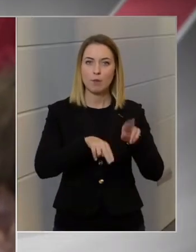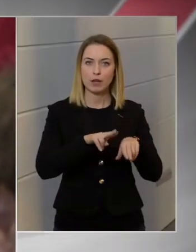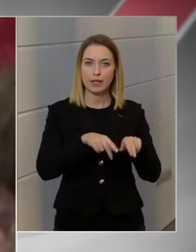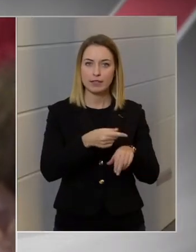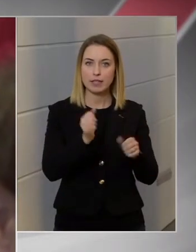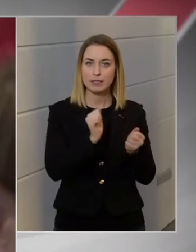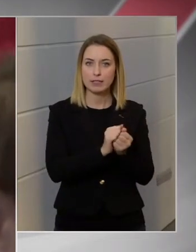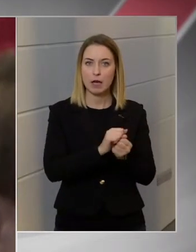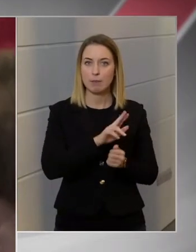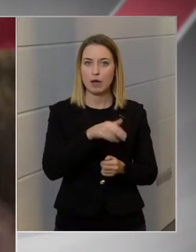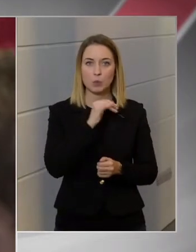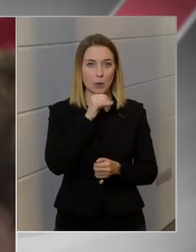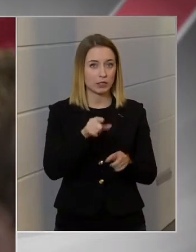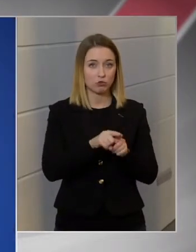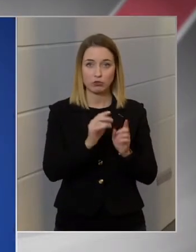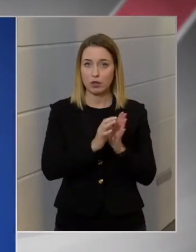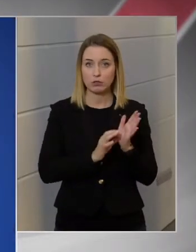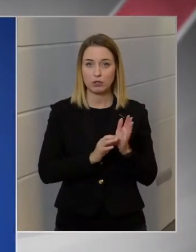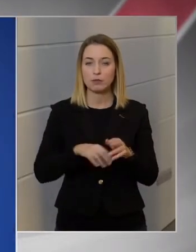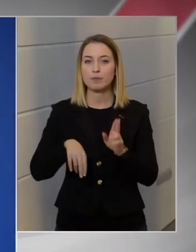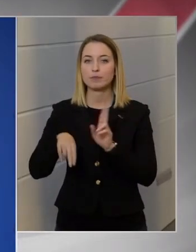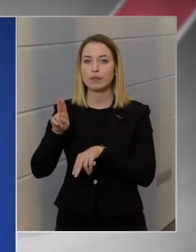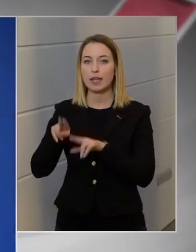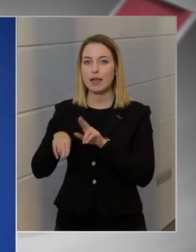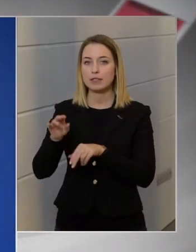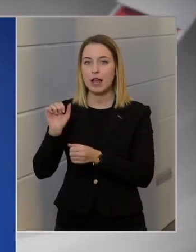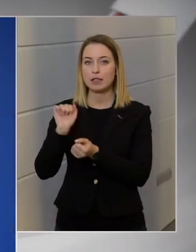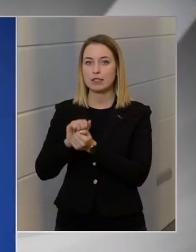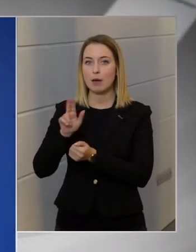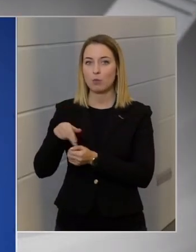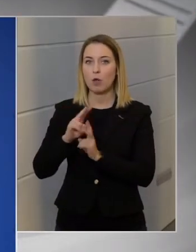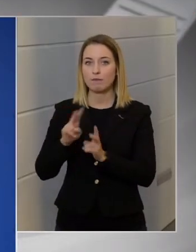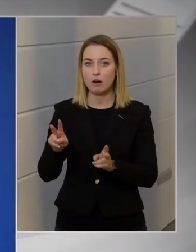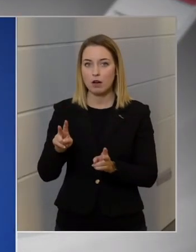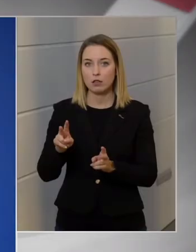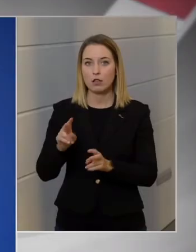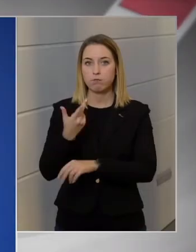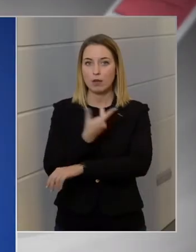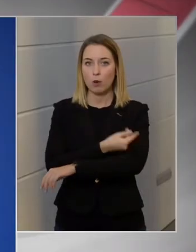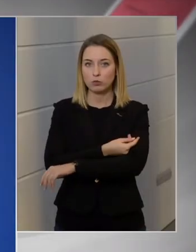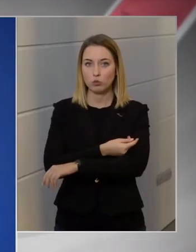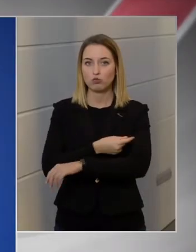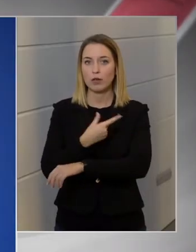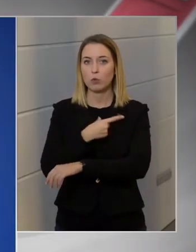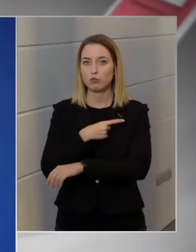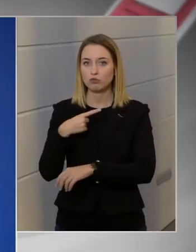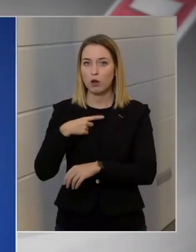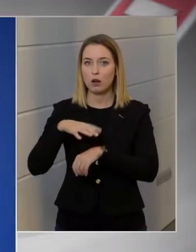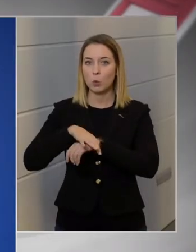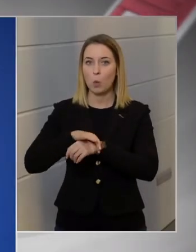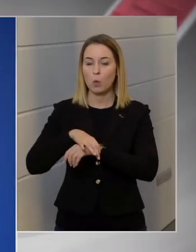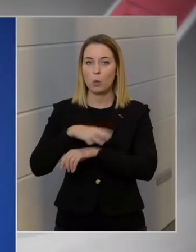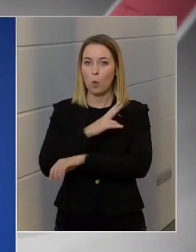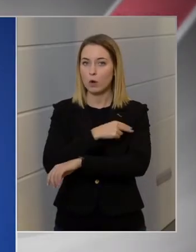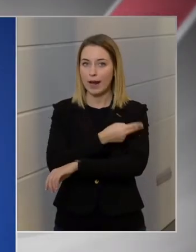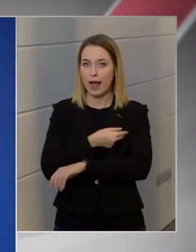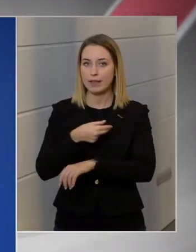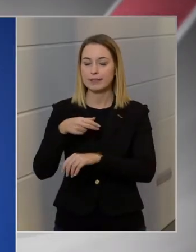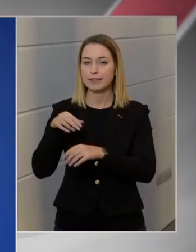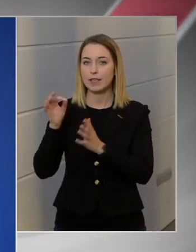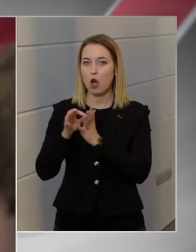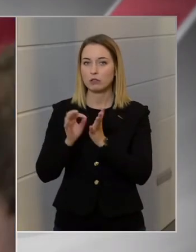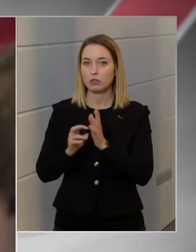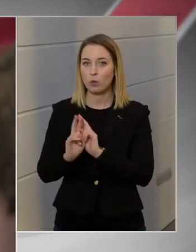számáról, továbbra sincs ilyen adat, ezt jól értem. Kezeltek számáról van a beoltottságról, csak kórházi adatok vannak egyes kórházokban.